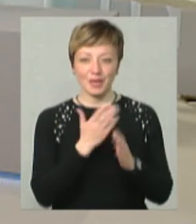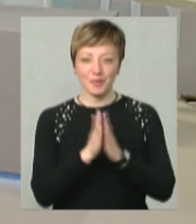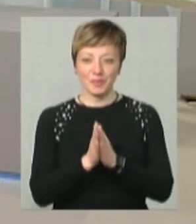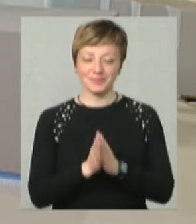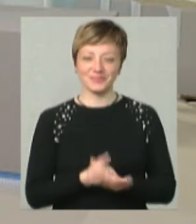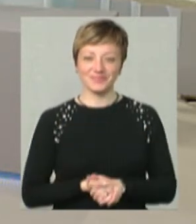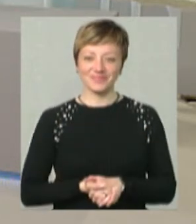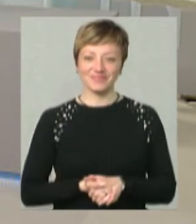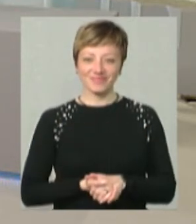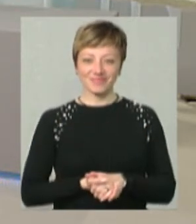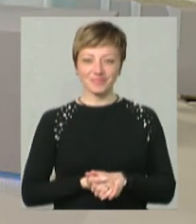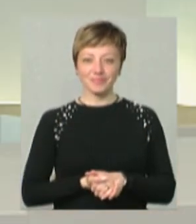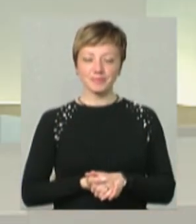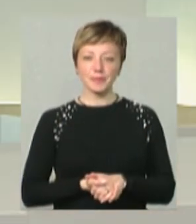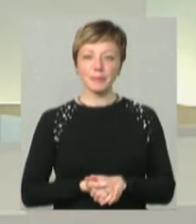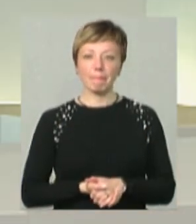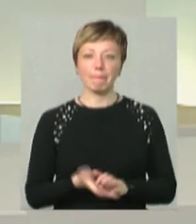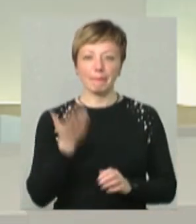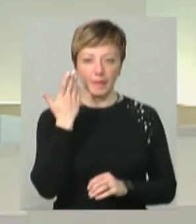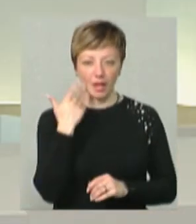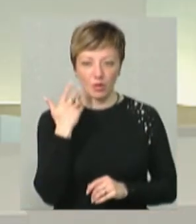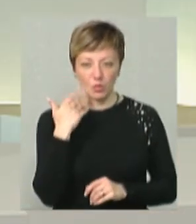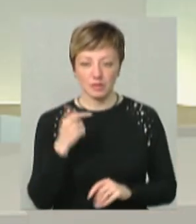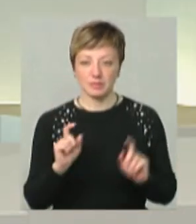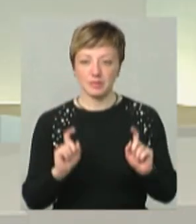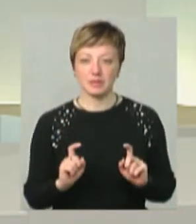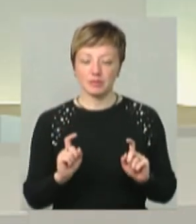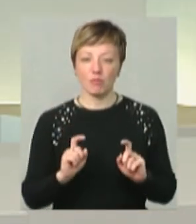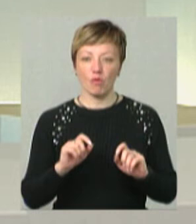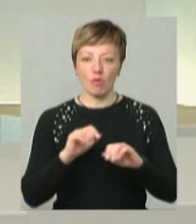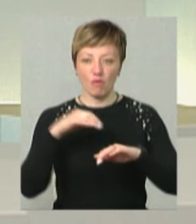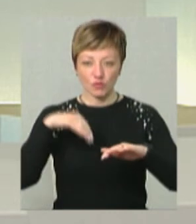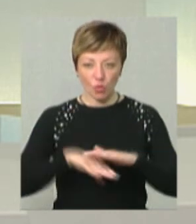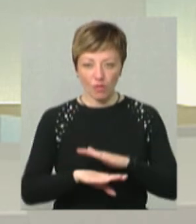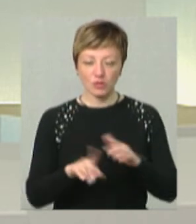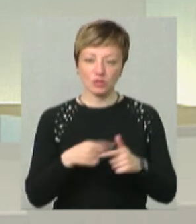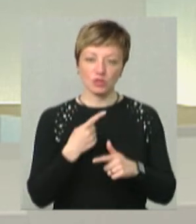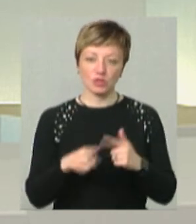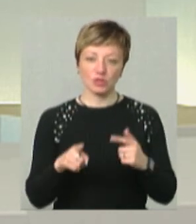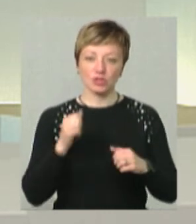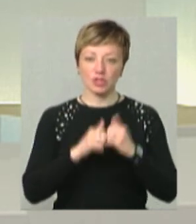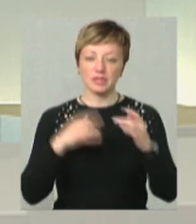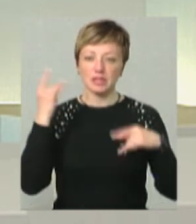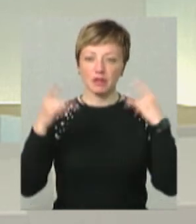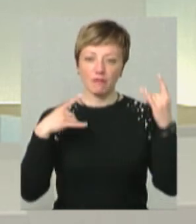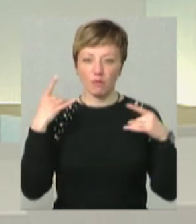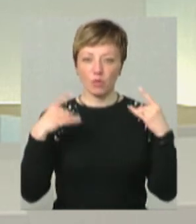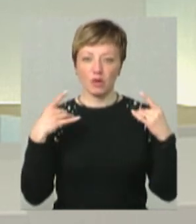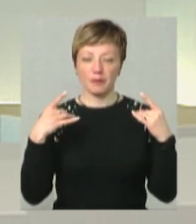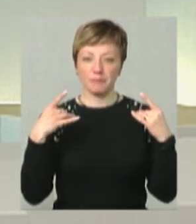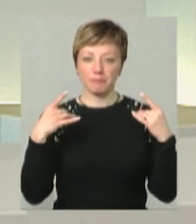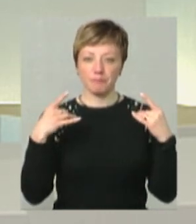це попросити, будь ласка, покажіть. Ну, дивіться, коли ми сидимо в бомбосховищах, чи часті тривоги повітряні,